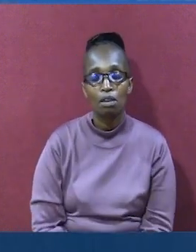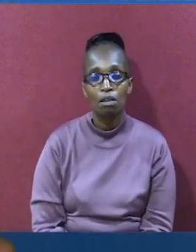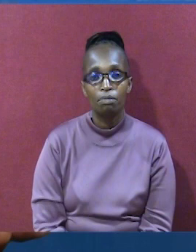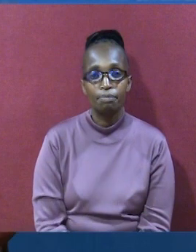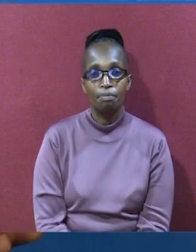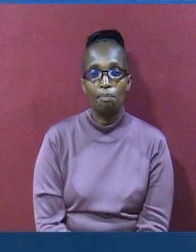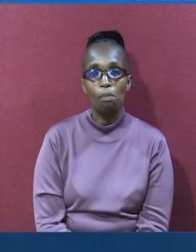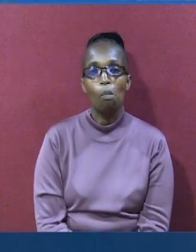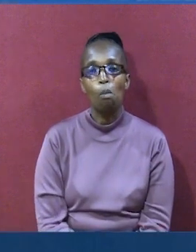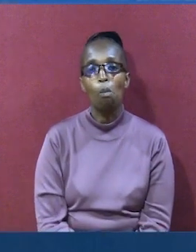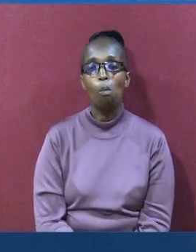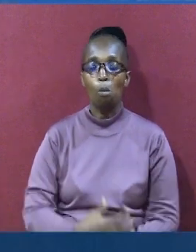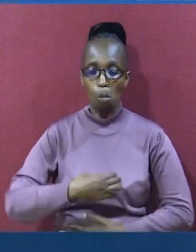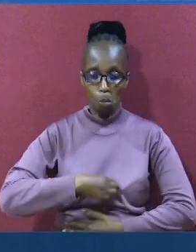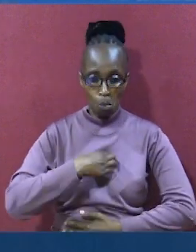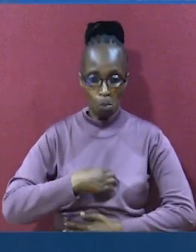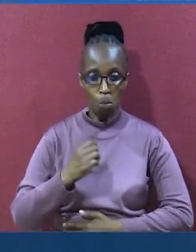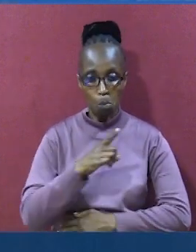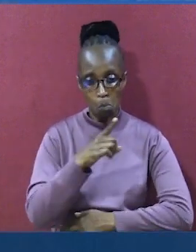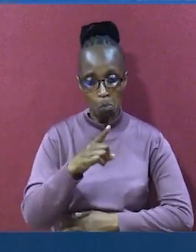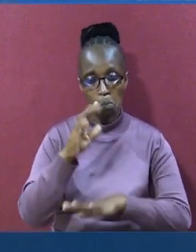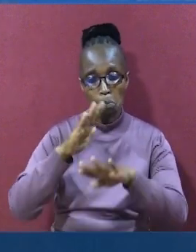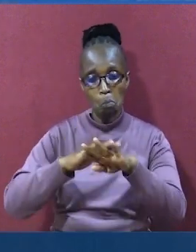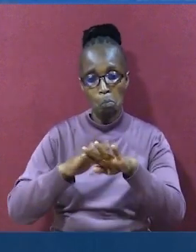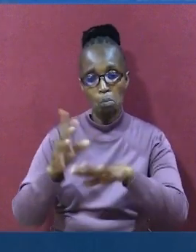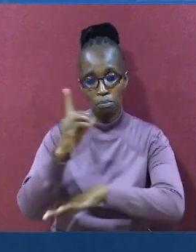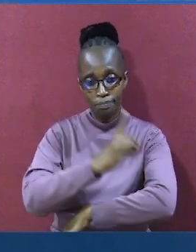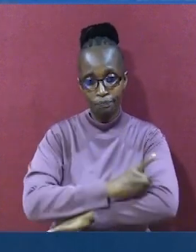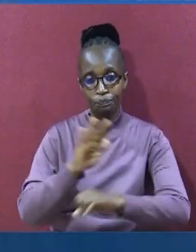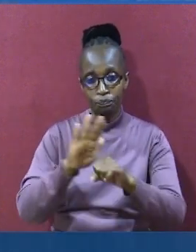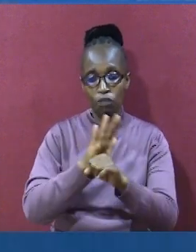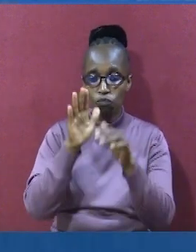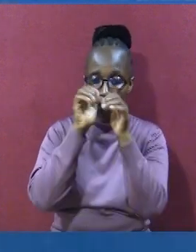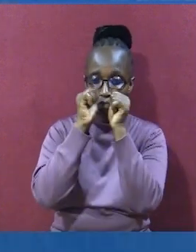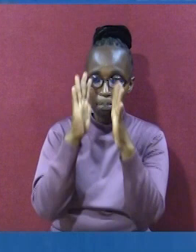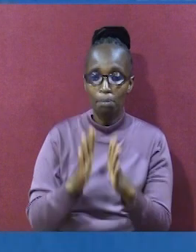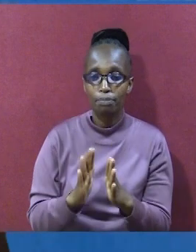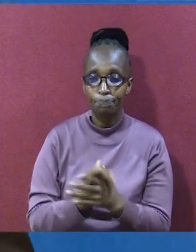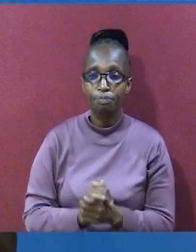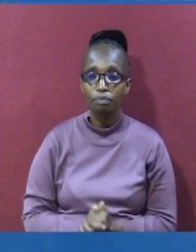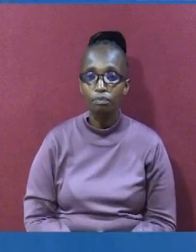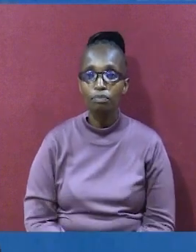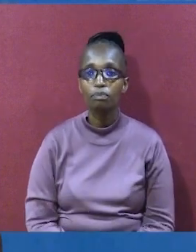Amina. Buwana kubariki. Na kutakia kuwa na siku jema. Siku yenye baraka. Asande.